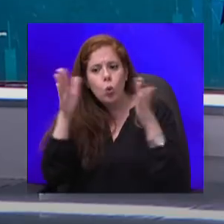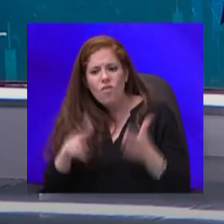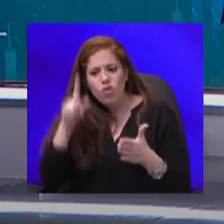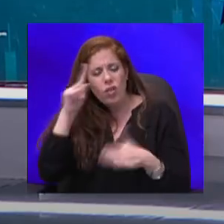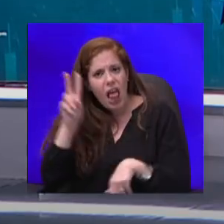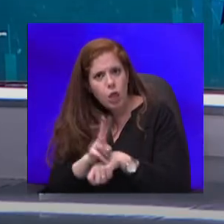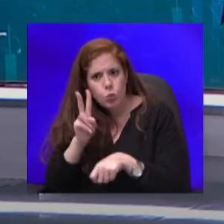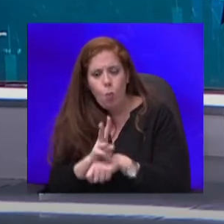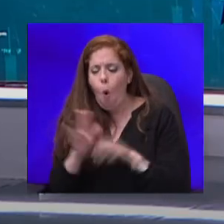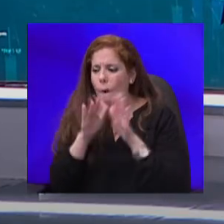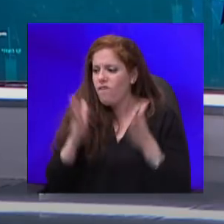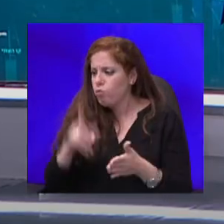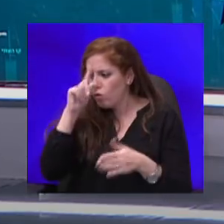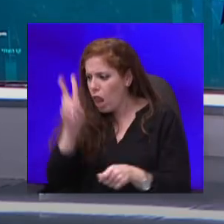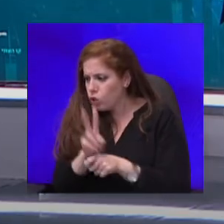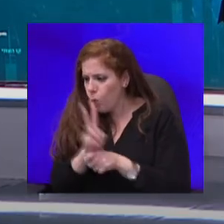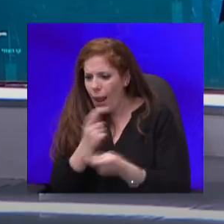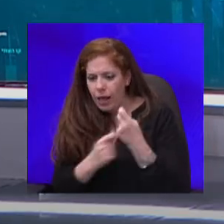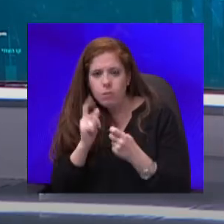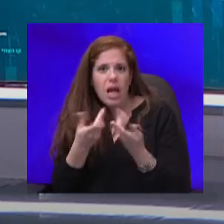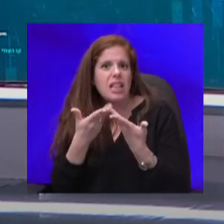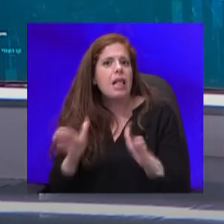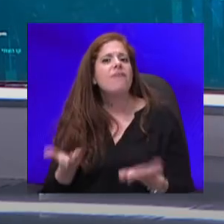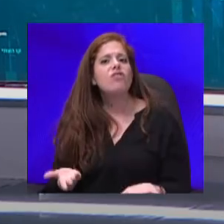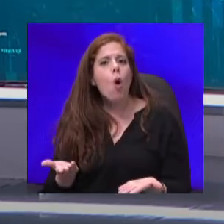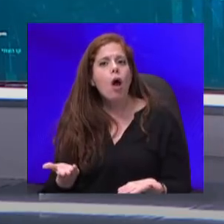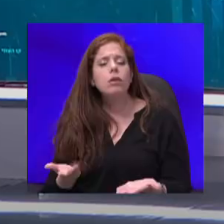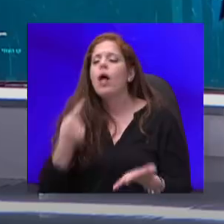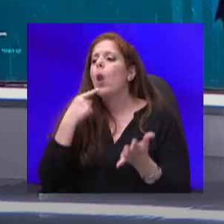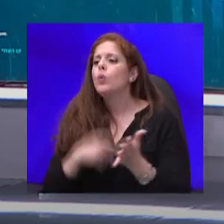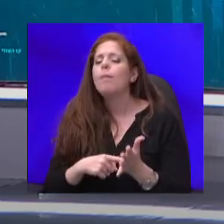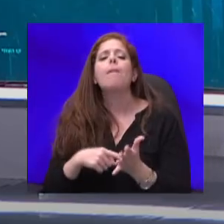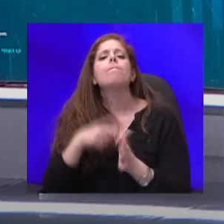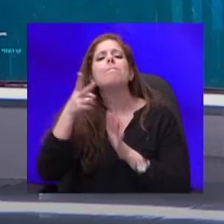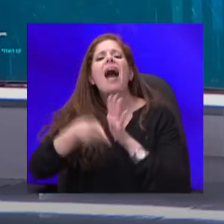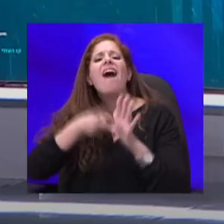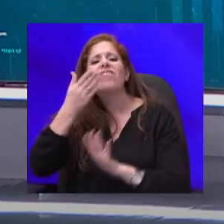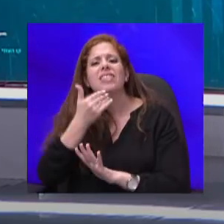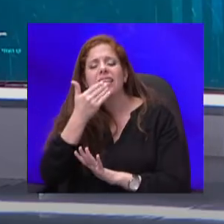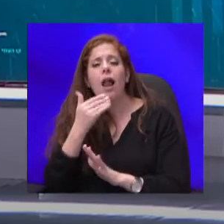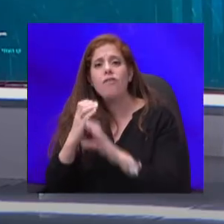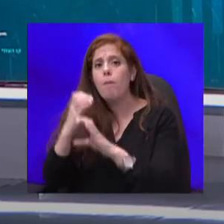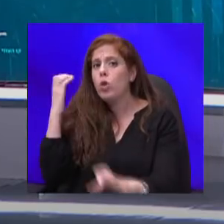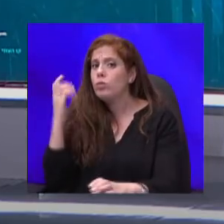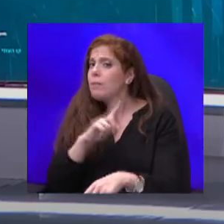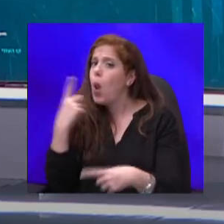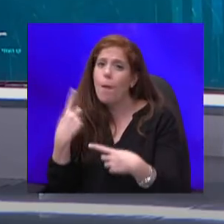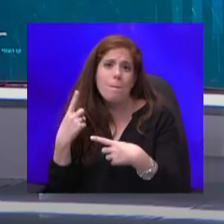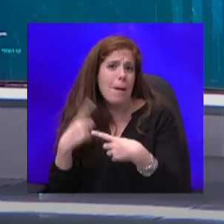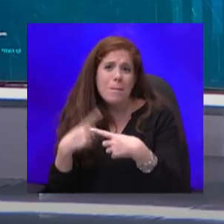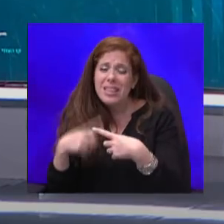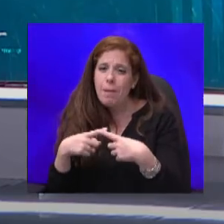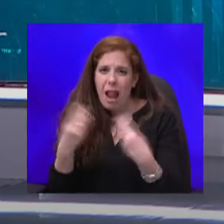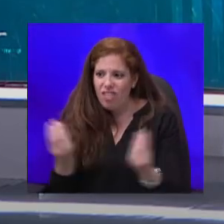האלו, צריכים לתת להם לפתוח. לדוגמה, ברכבת ישראל, ובאוטובוסים לא מקפידים על כל הדברים שאנחנו מקפידים, אז בואו נסגור את התחבורה